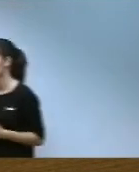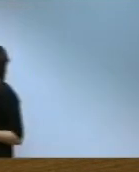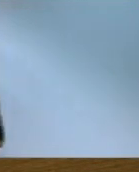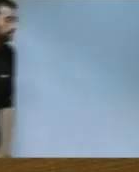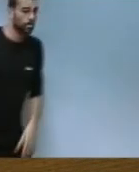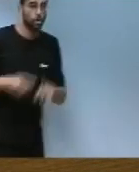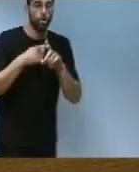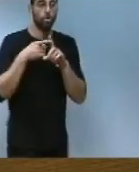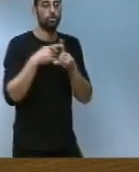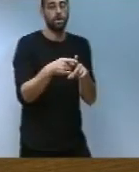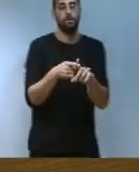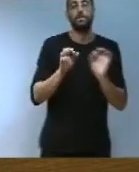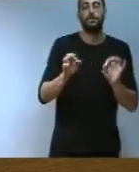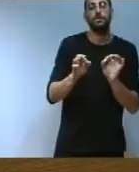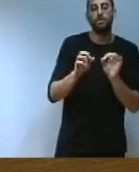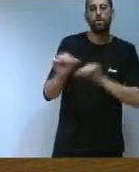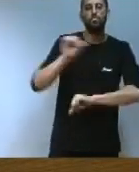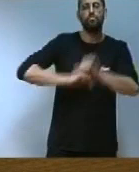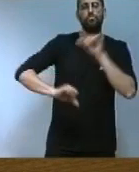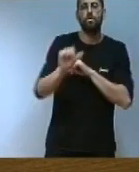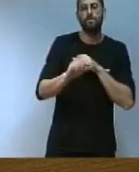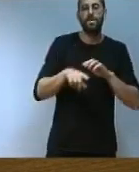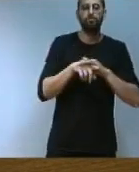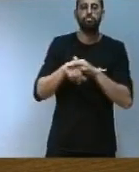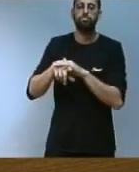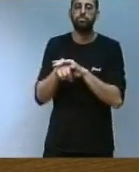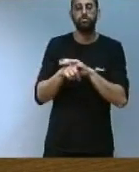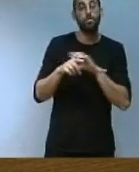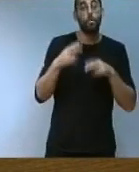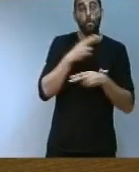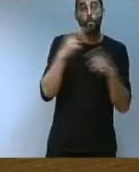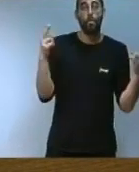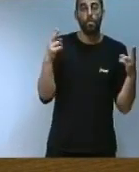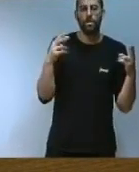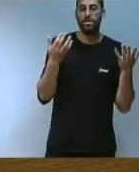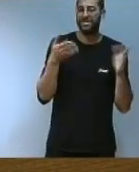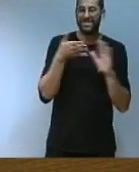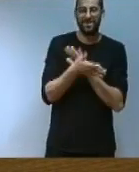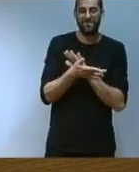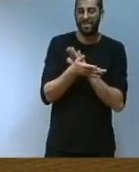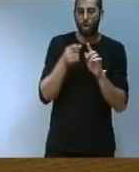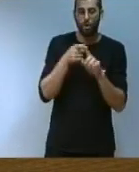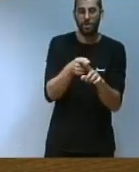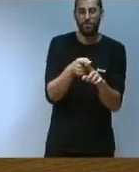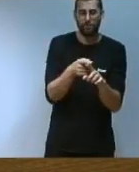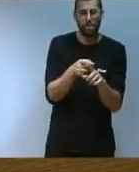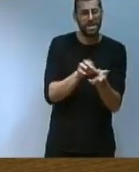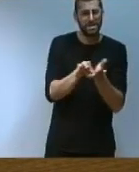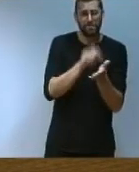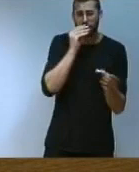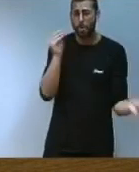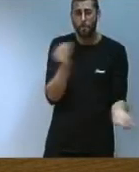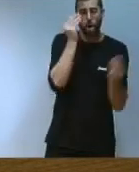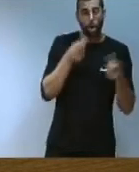servei a la gestió pública directa sota la premissa que hi ha que prestar el millor servei possible amb el menor cost possible